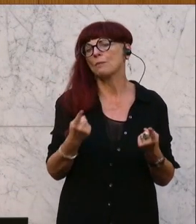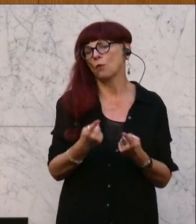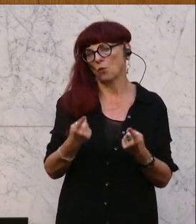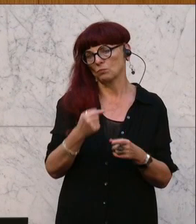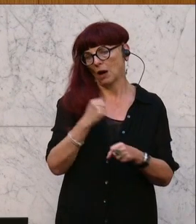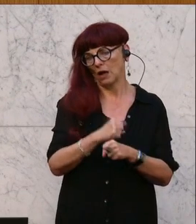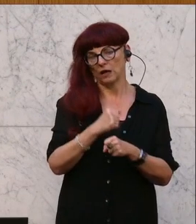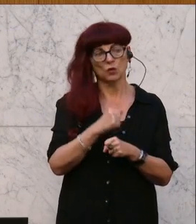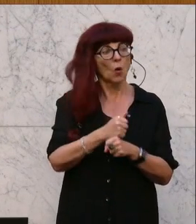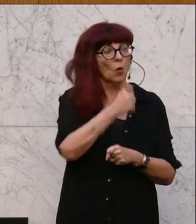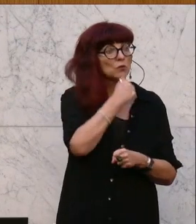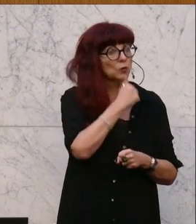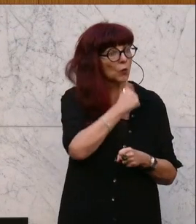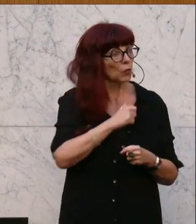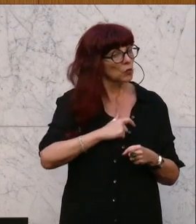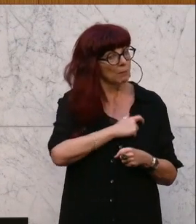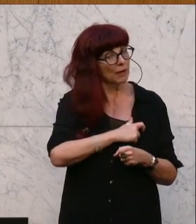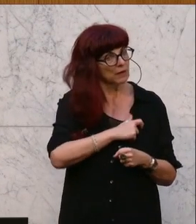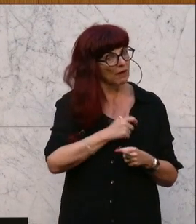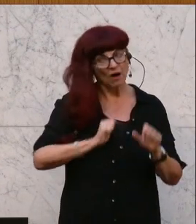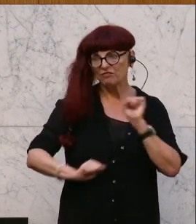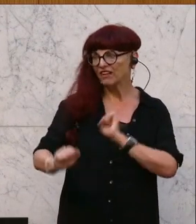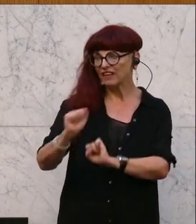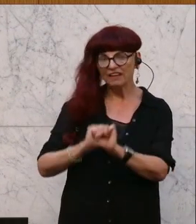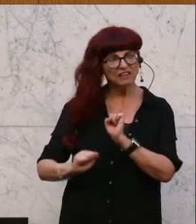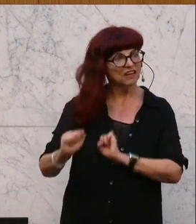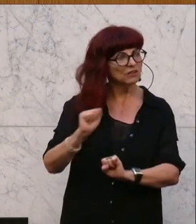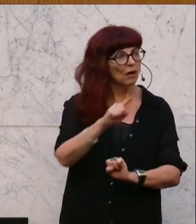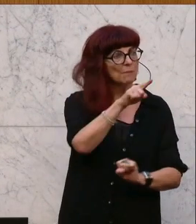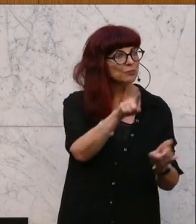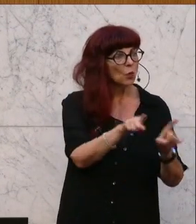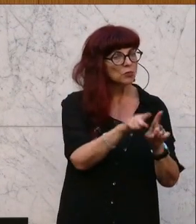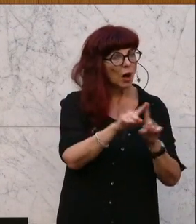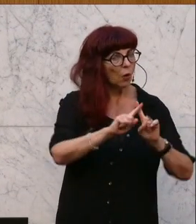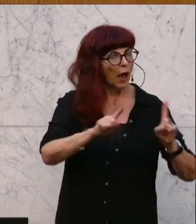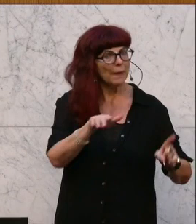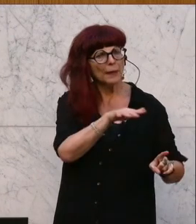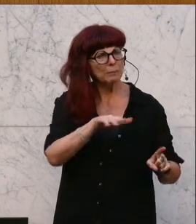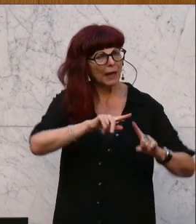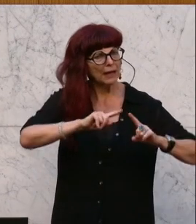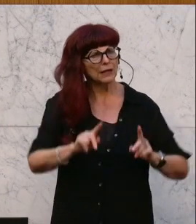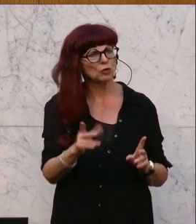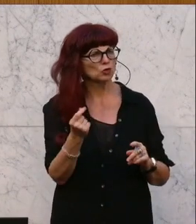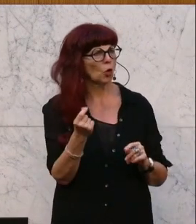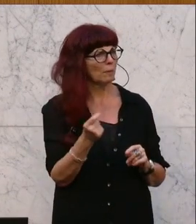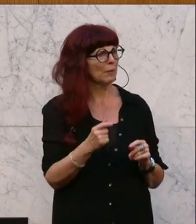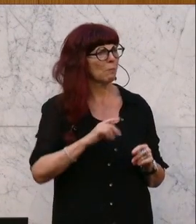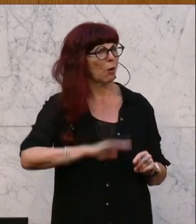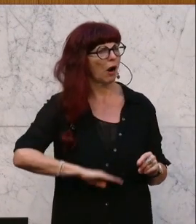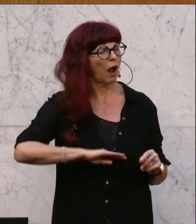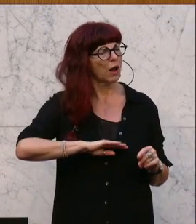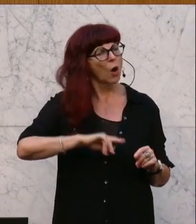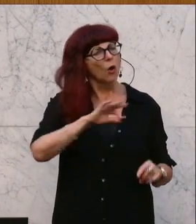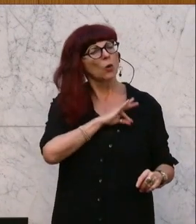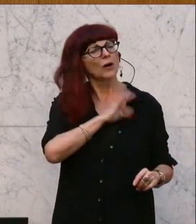vehement verteidigt. Und man spricht ja da auch mit gespaltener Zunge in anderen Bereichen. Kollegin Blimlinger hat noch vor drei Jahren gesagt,